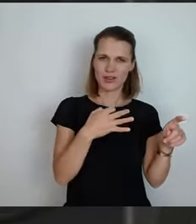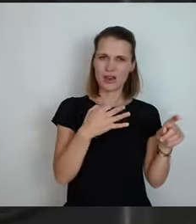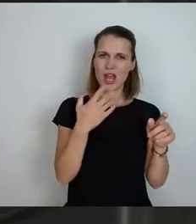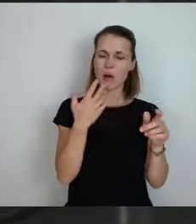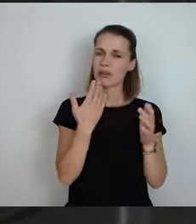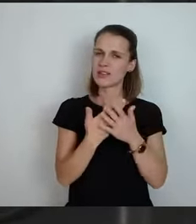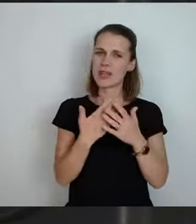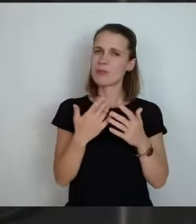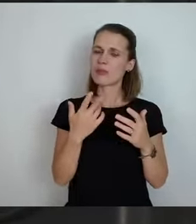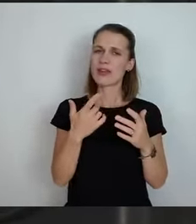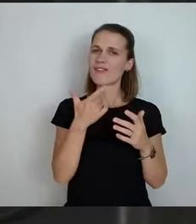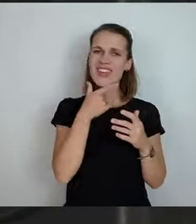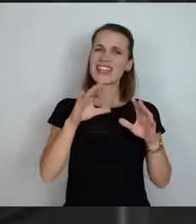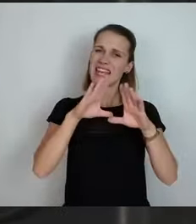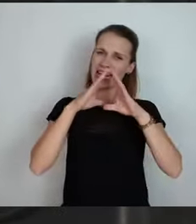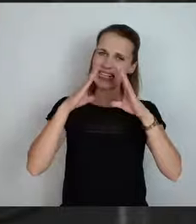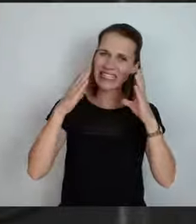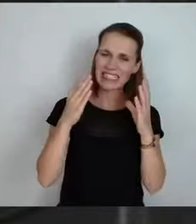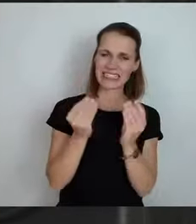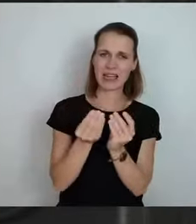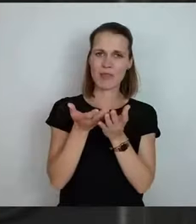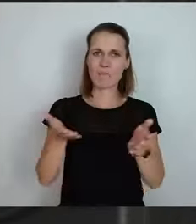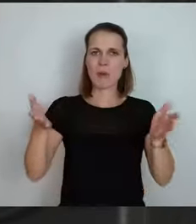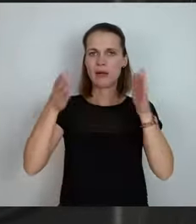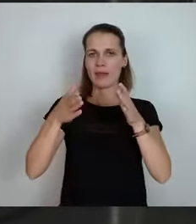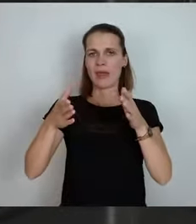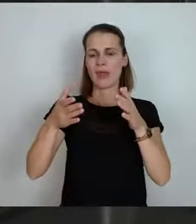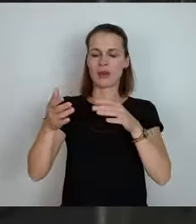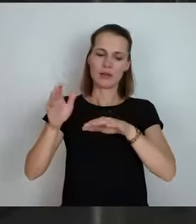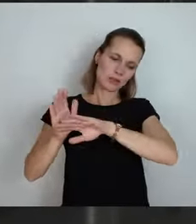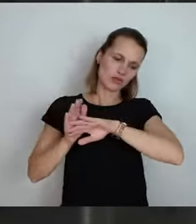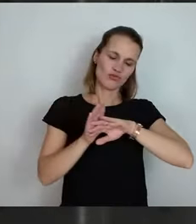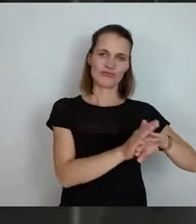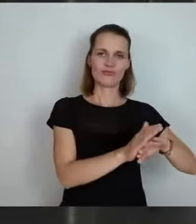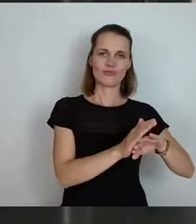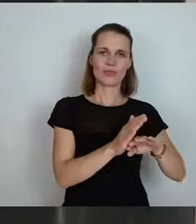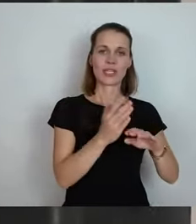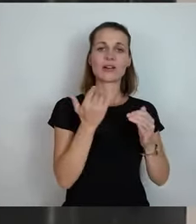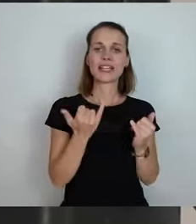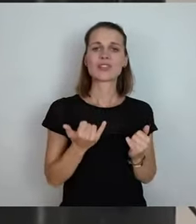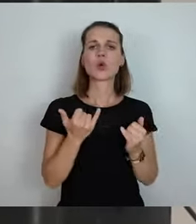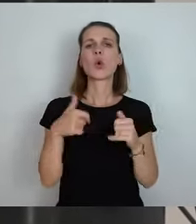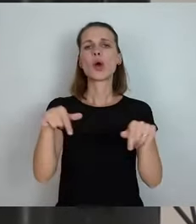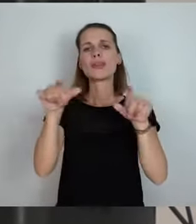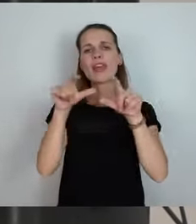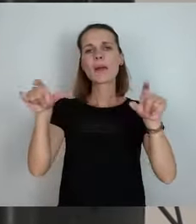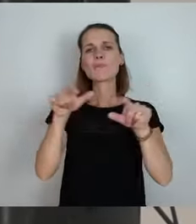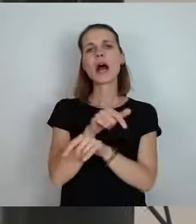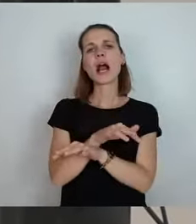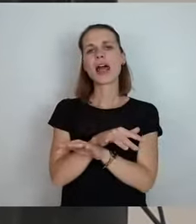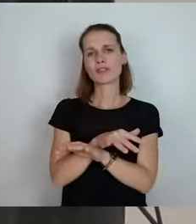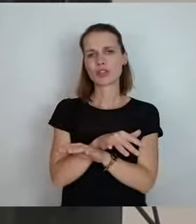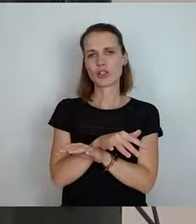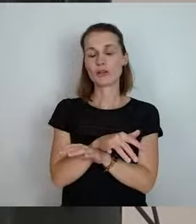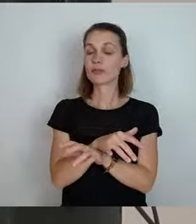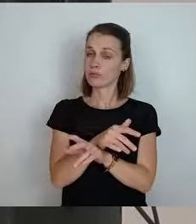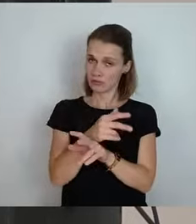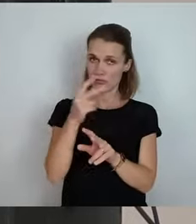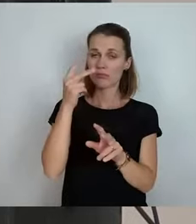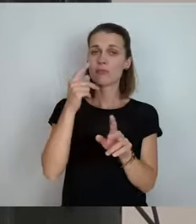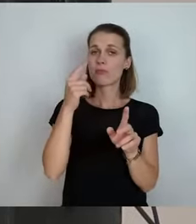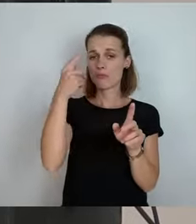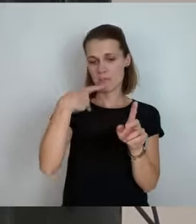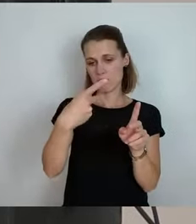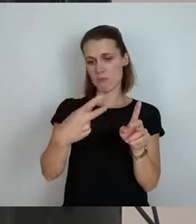nicht der Fall. Und jetzt ist es so, wir müssen beim Thema Landwirtschaft, da gebe ich Ihnen absolut recht, die Dinge immer